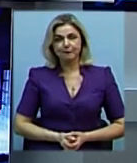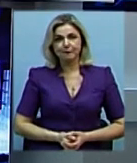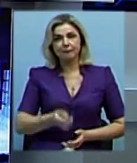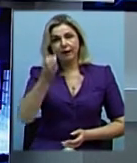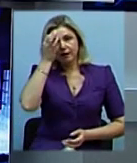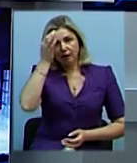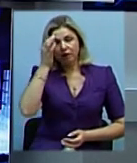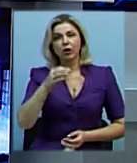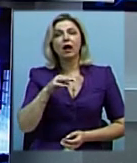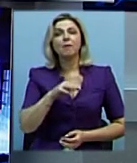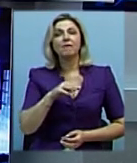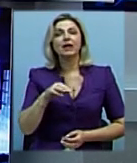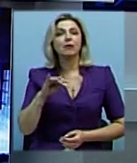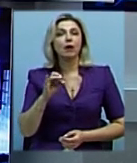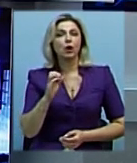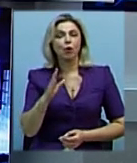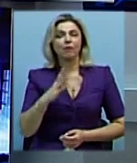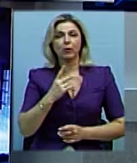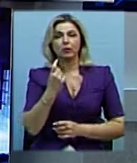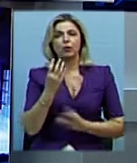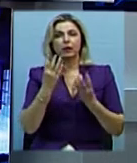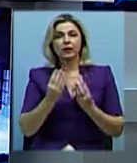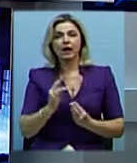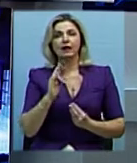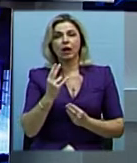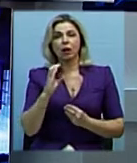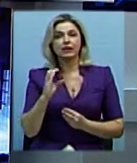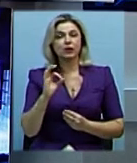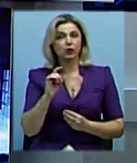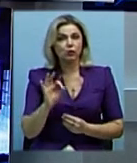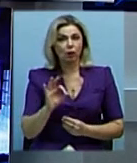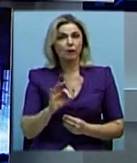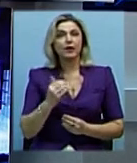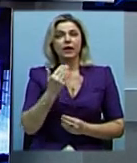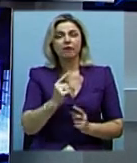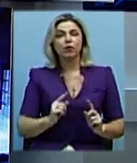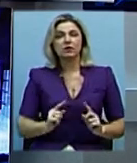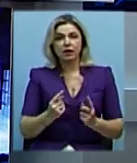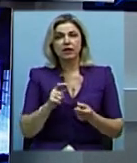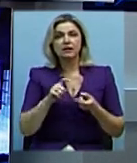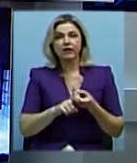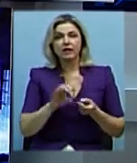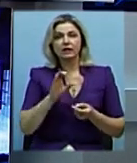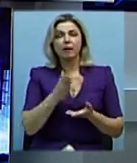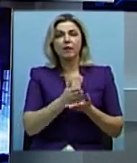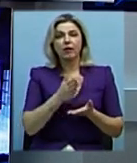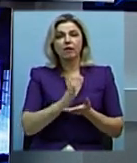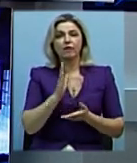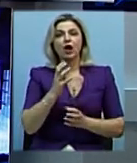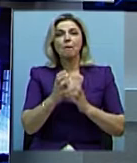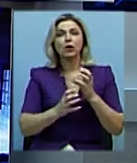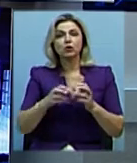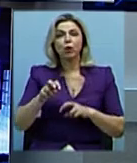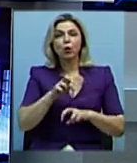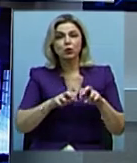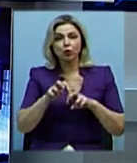Нагадаємо, Мавла Тимаров пробув 100 днів у Миколаївському слідчому ізоляторі. Його затримали у зв'язку з перебуванням у міжнародному